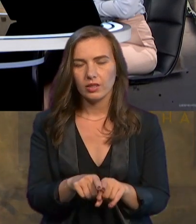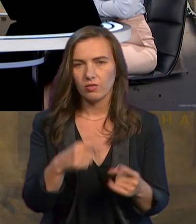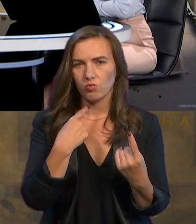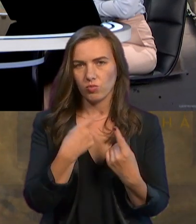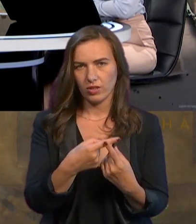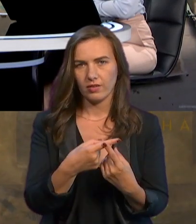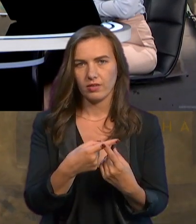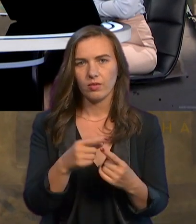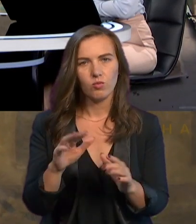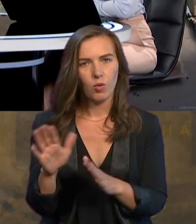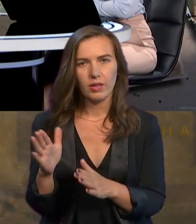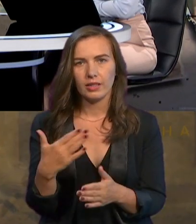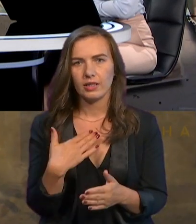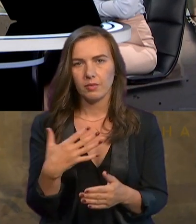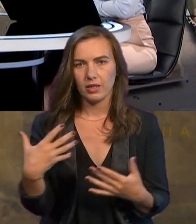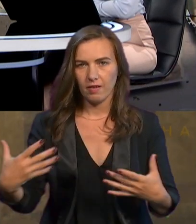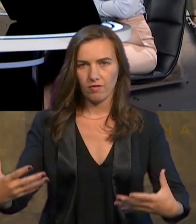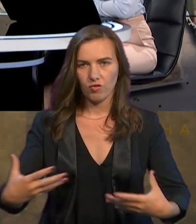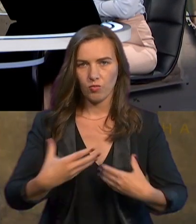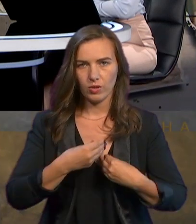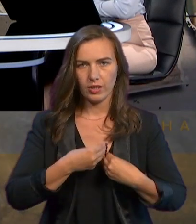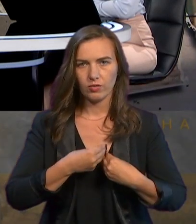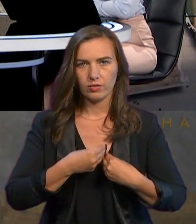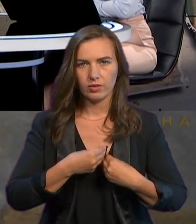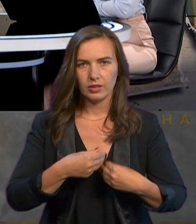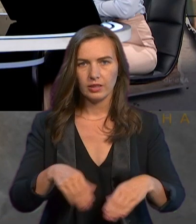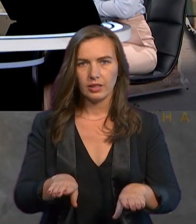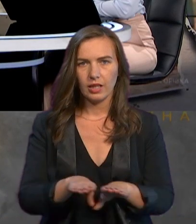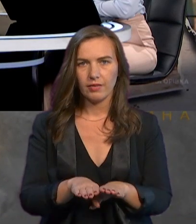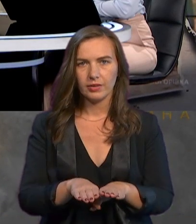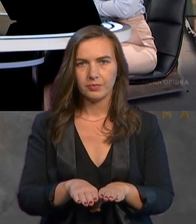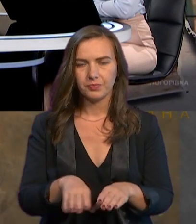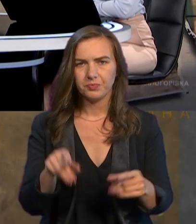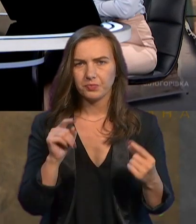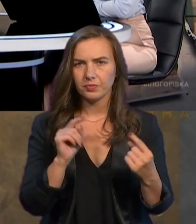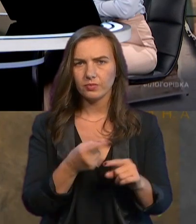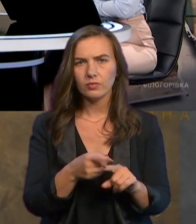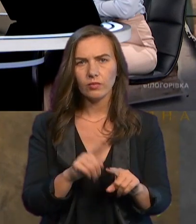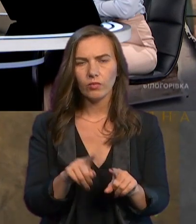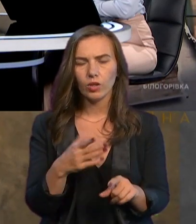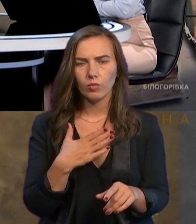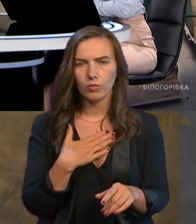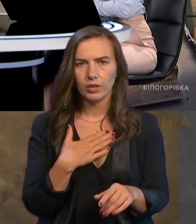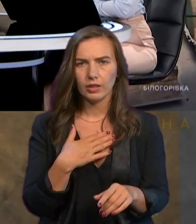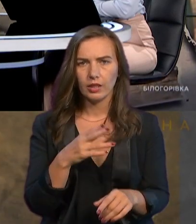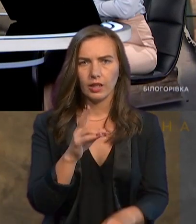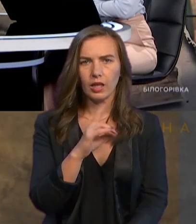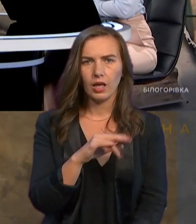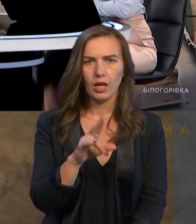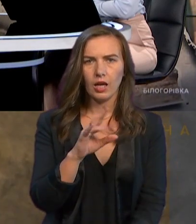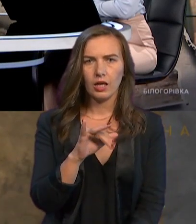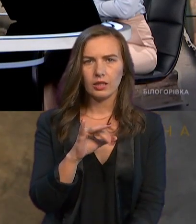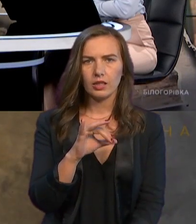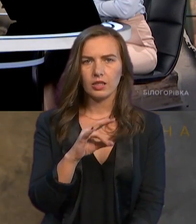момент, який на мене вплинув, навіть проти того, що мене десь кваліфікували. І,